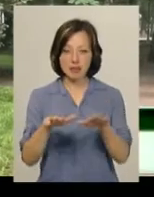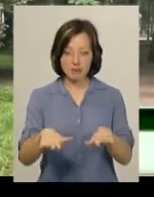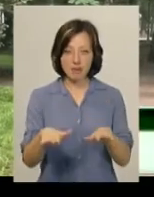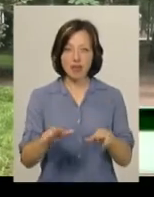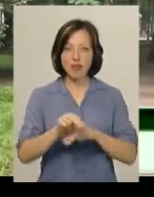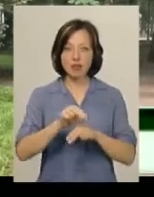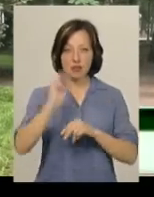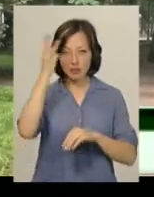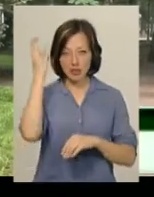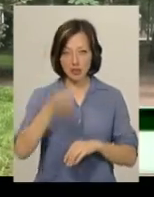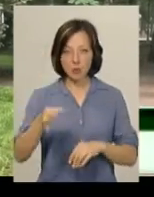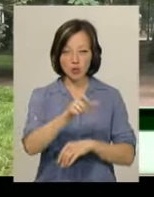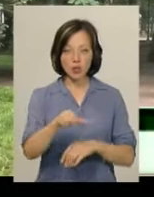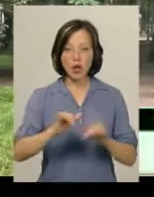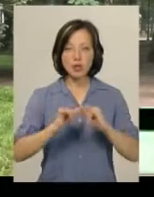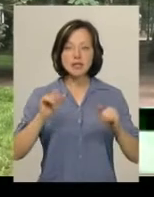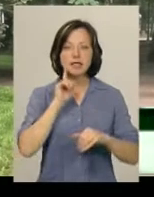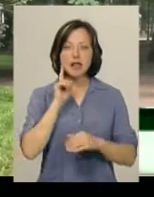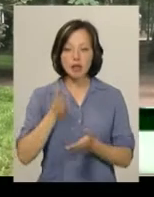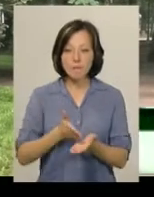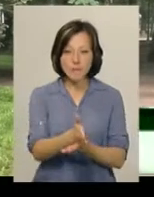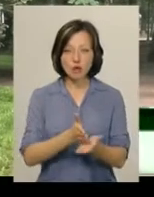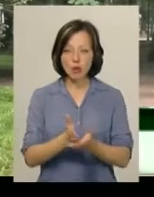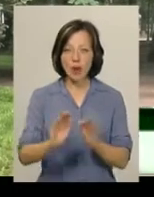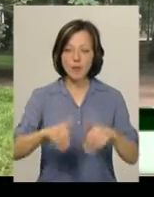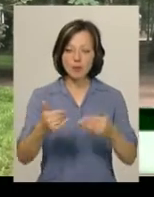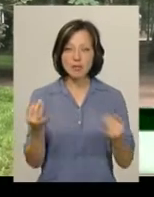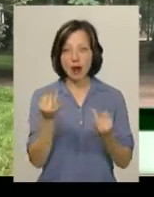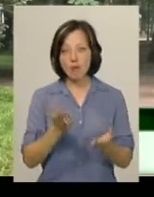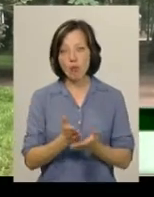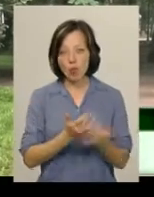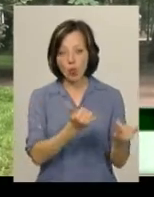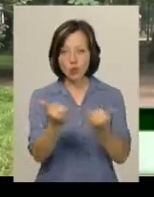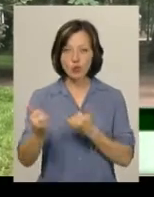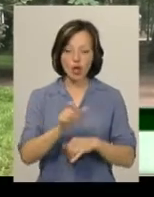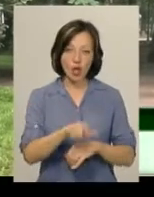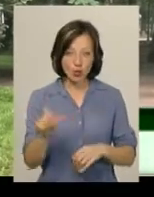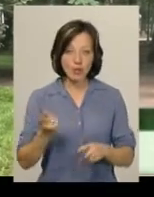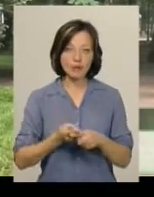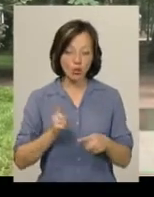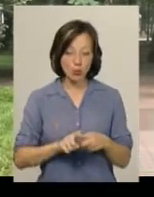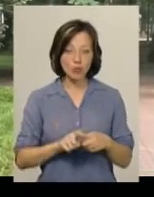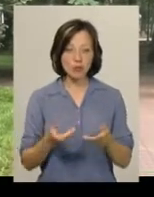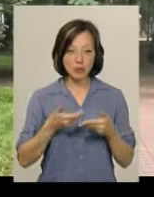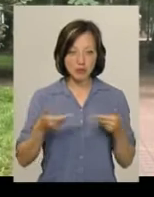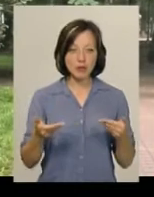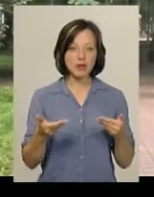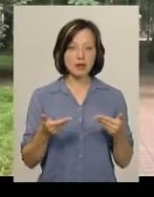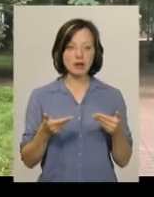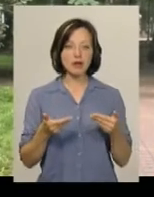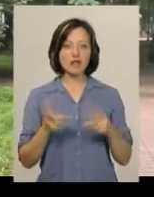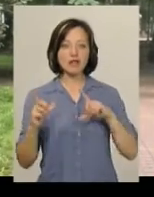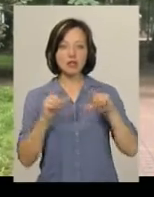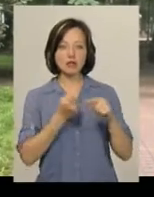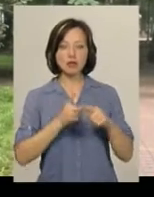людей в Хмельницькій області, як розвивати зелені маршрути, пропонувати цікаві послуги людям. Тому ми, власне кажучи,